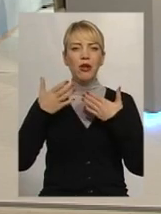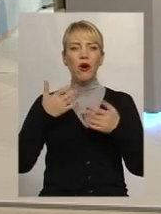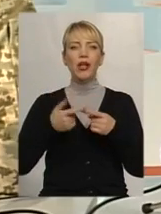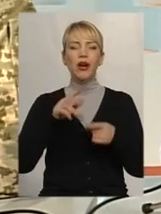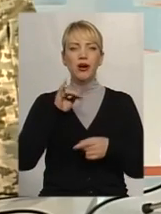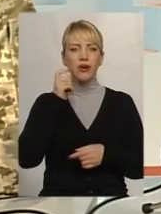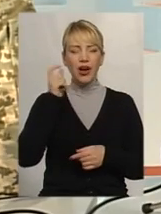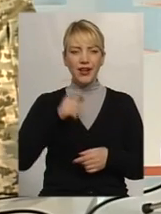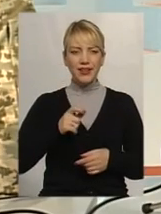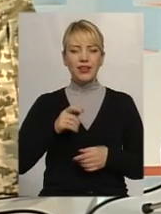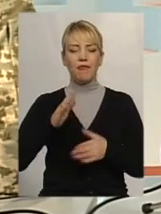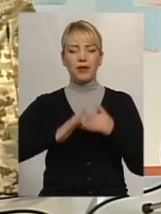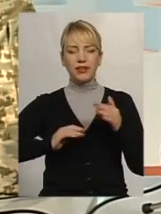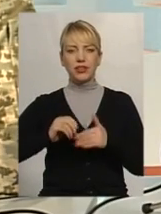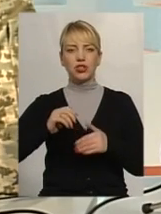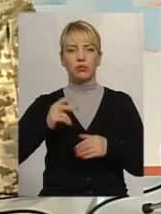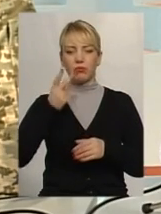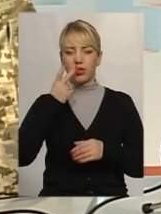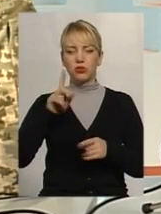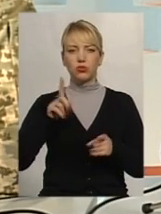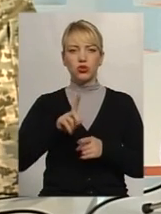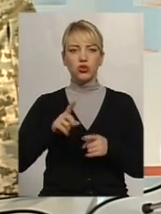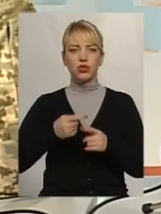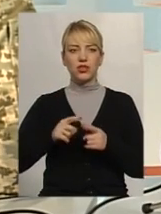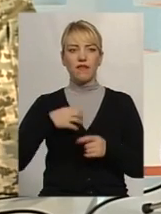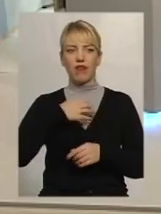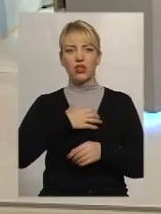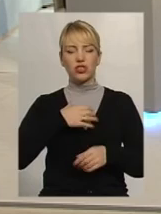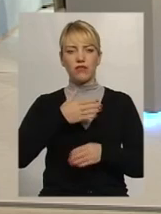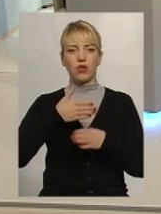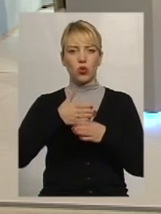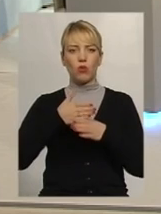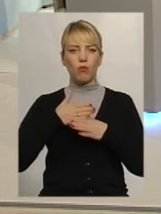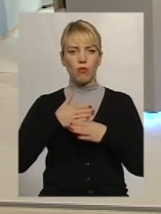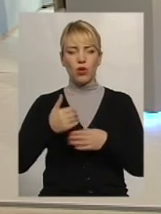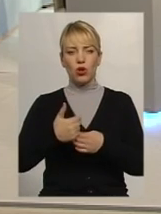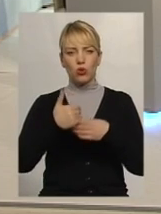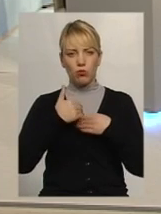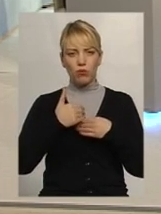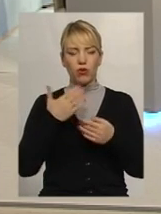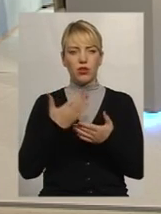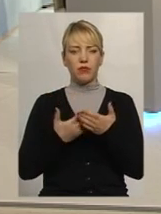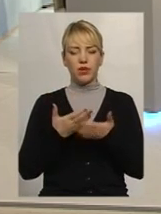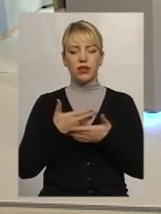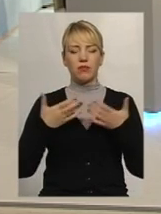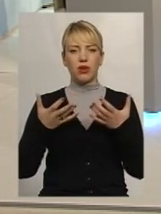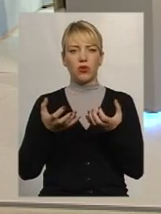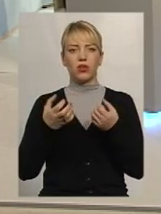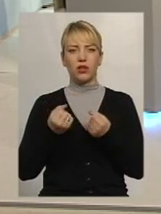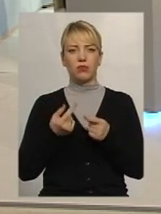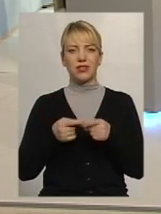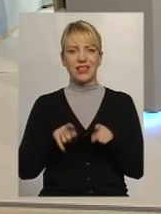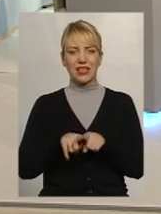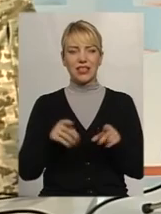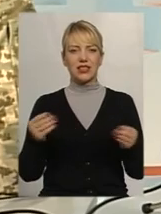в практичному сенсі бачимо, що це надзвичайно важлива допомога. Ми отримали, наприклад, це із свіжих таких